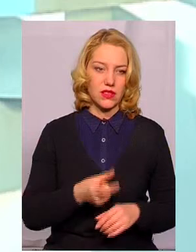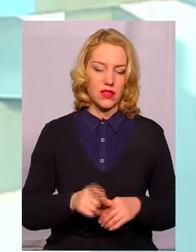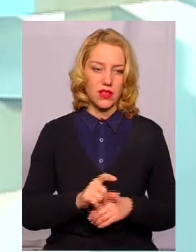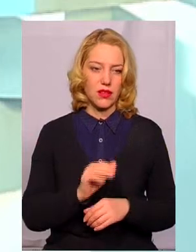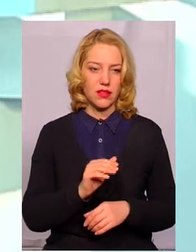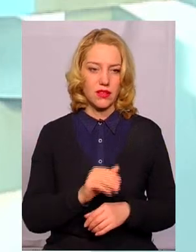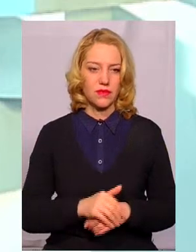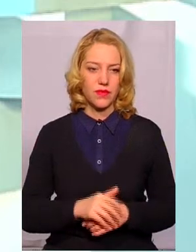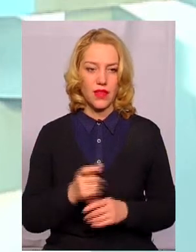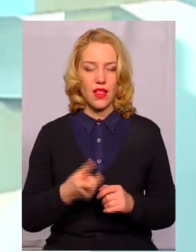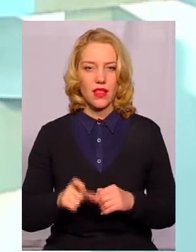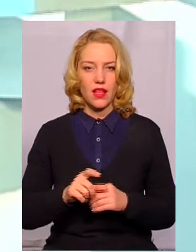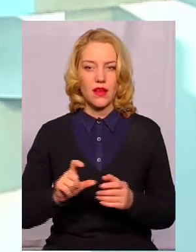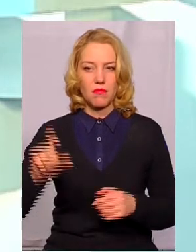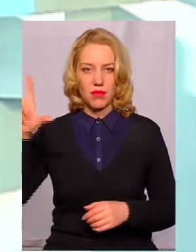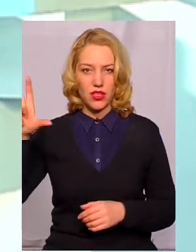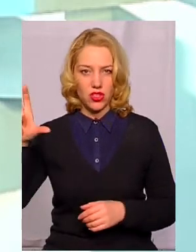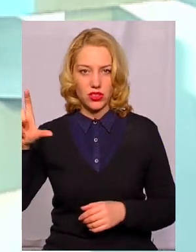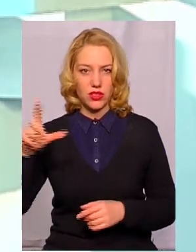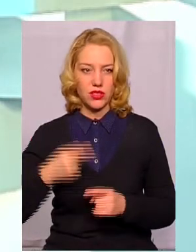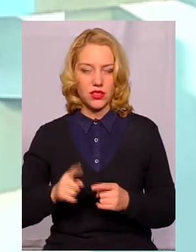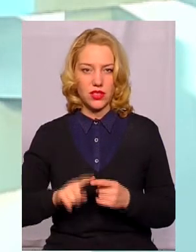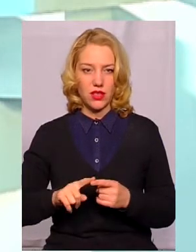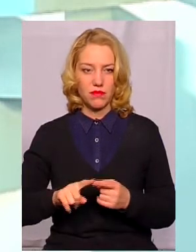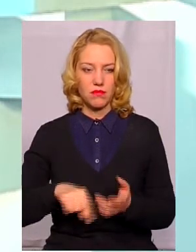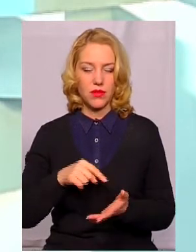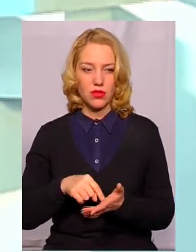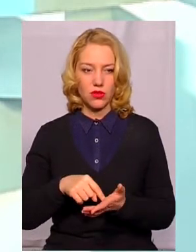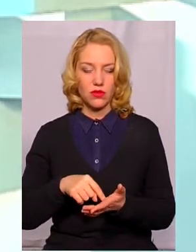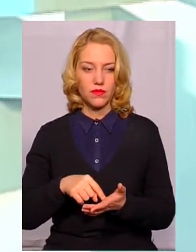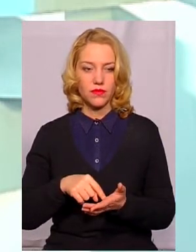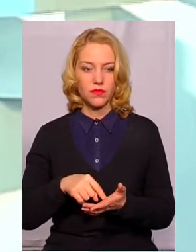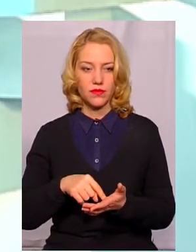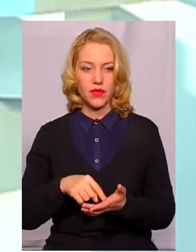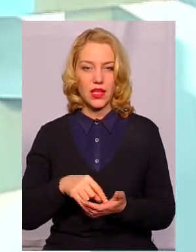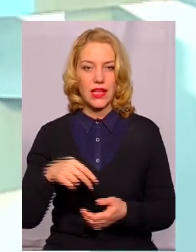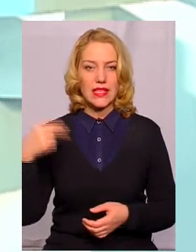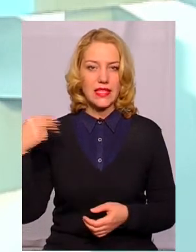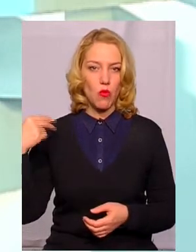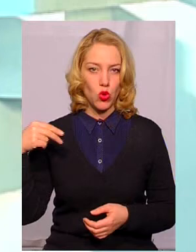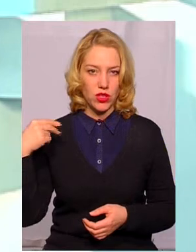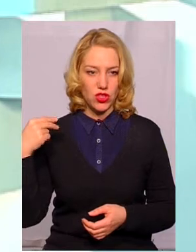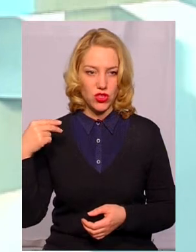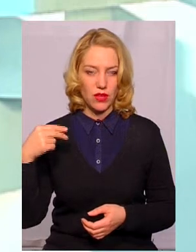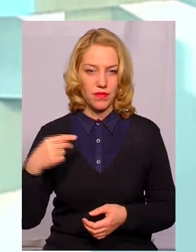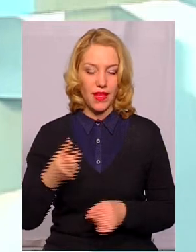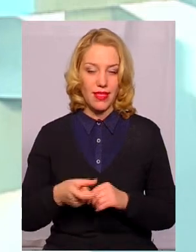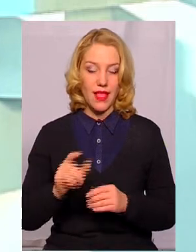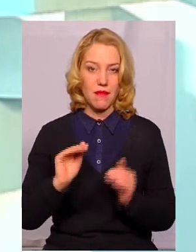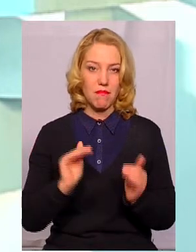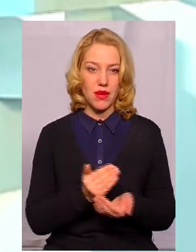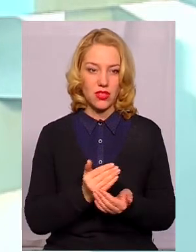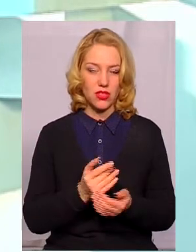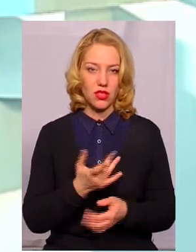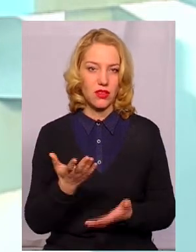містах? Найбільший тариф – це Запоріжжя, найменший